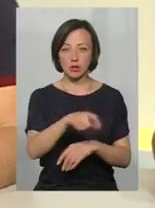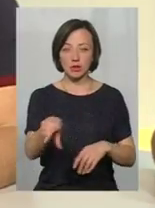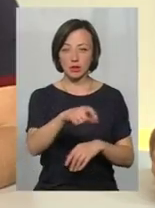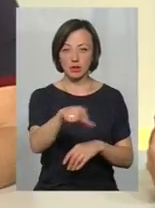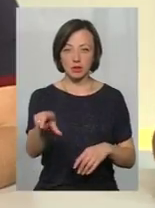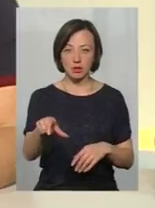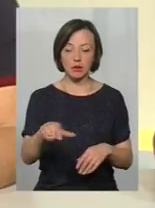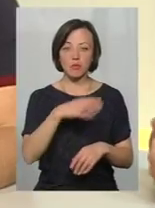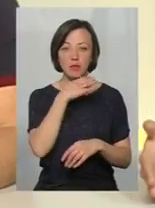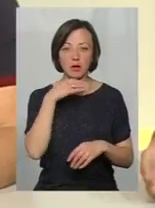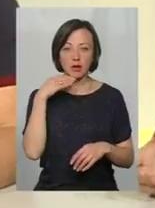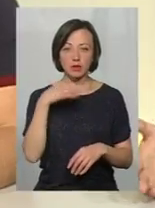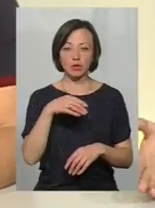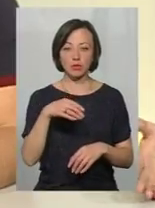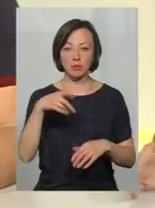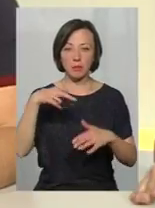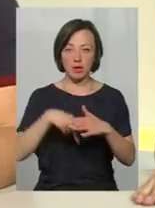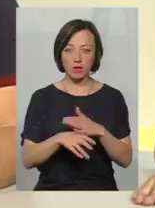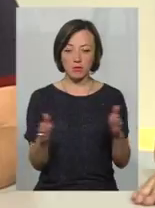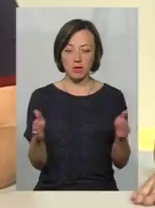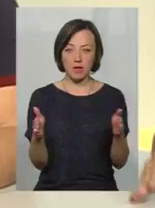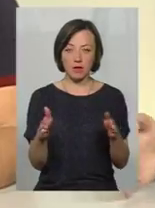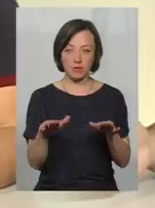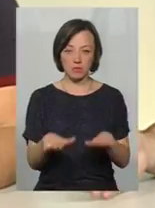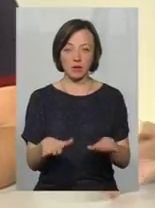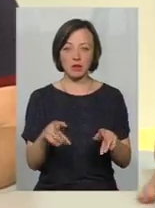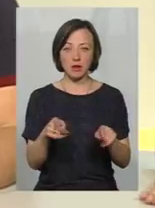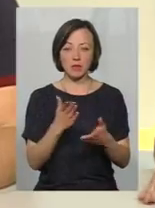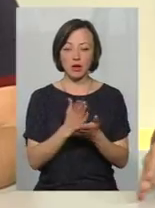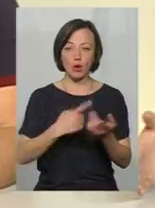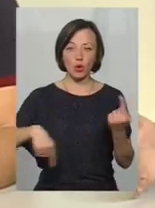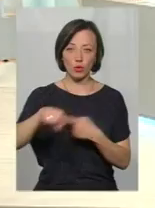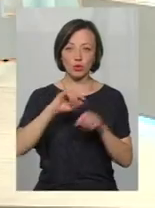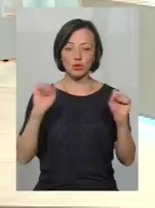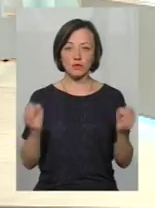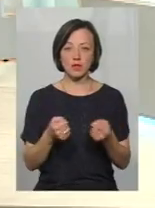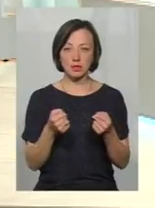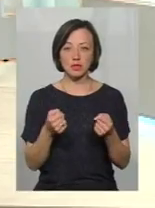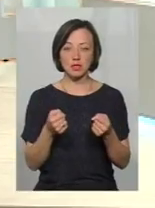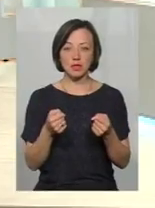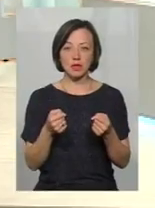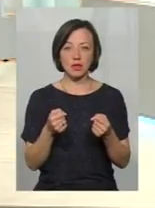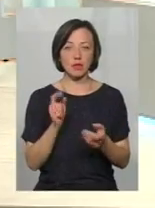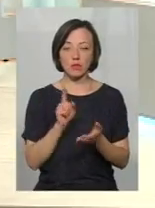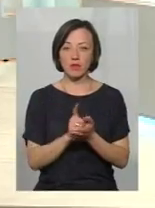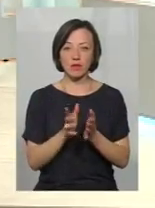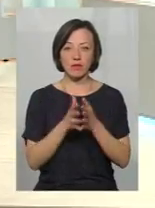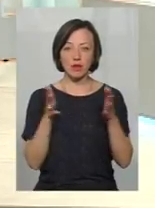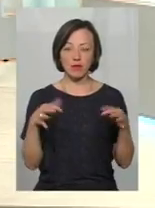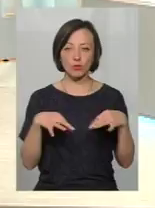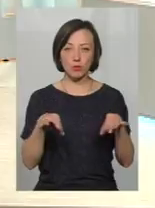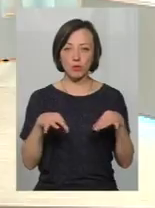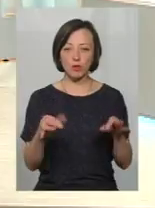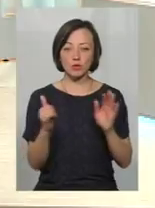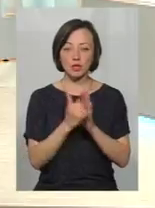кількість переходів на такій маленькій ділянці. Там є круг, там швидкість, в принципі, не така має бути велика автомобілів. Якщо там